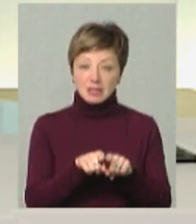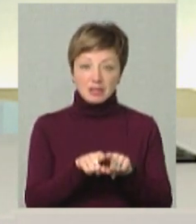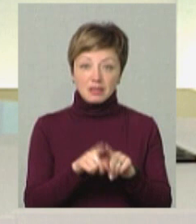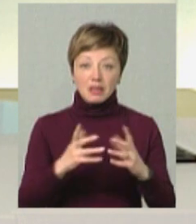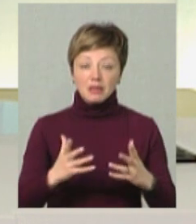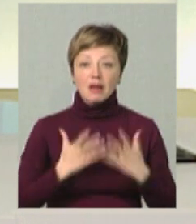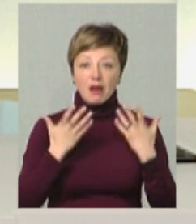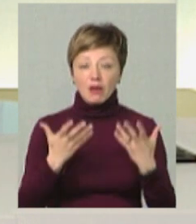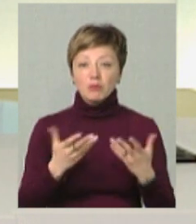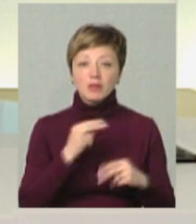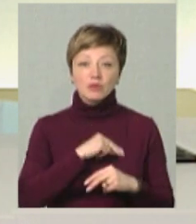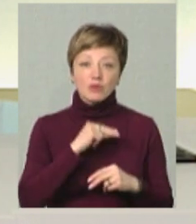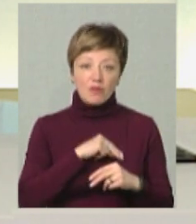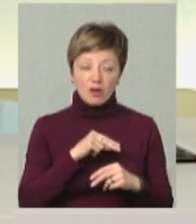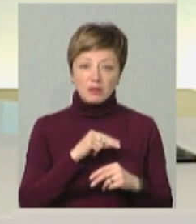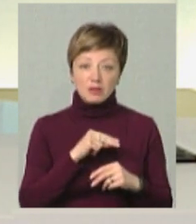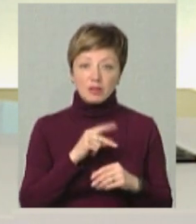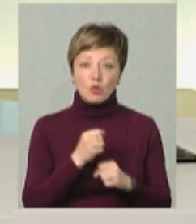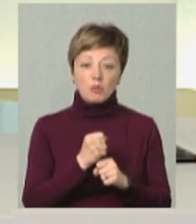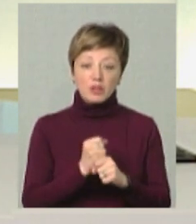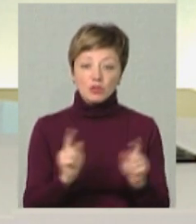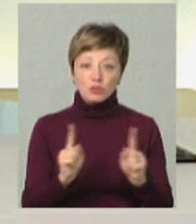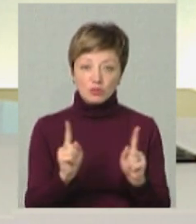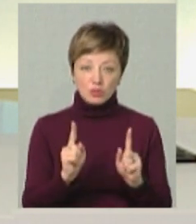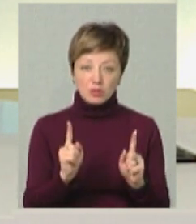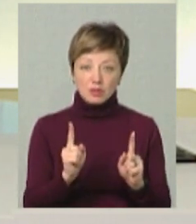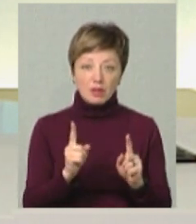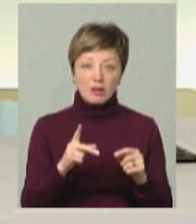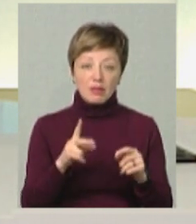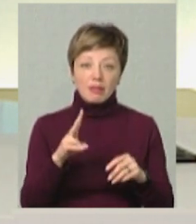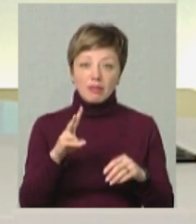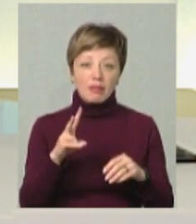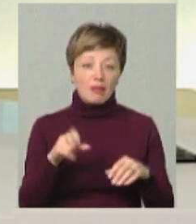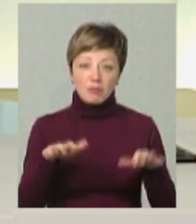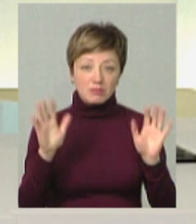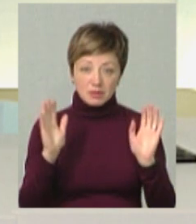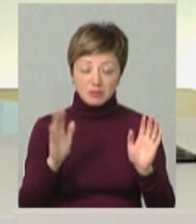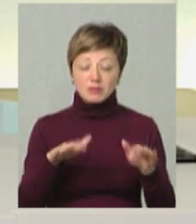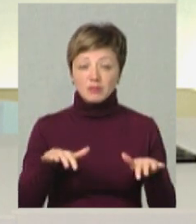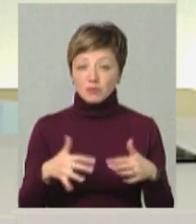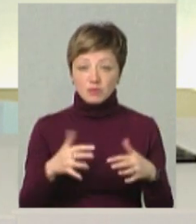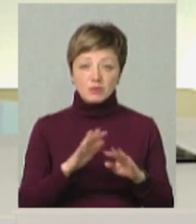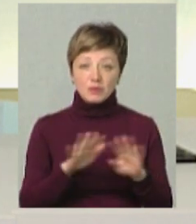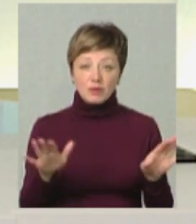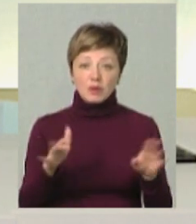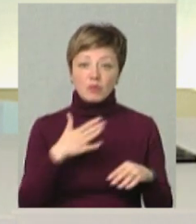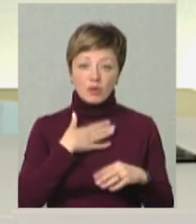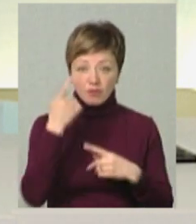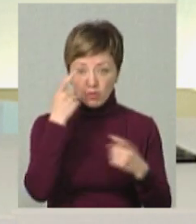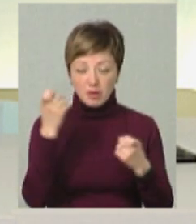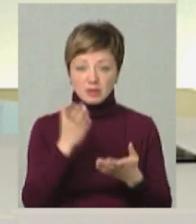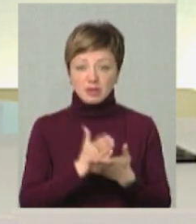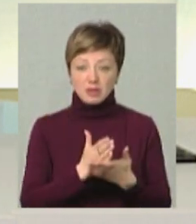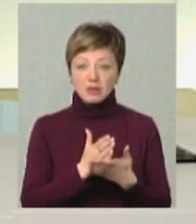надихають, якби, працювати, якби, і робити щось, якби, і не покладаючи рух, і я, ну, за моєю інформацією сьогодні, є